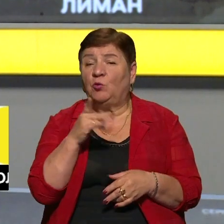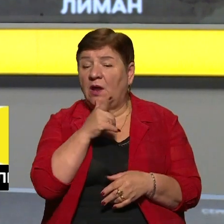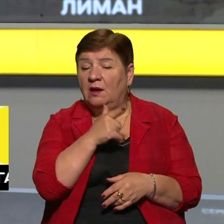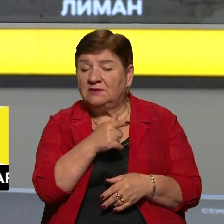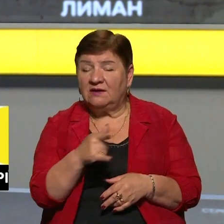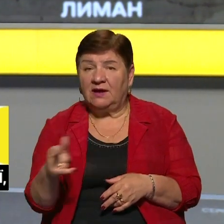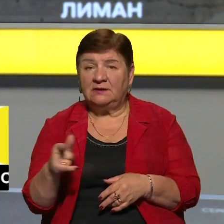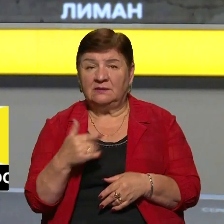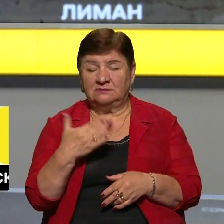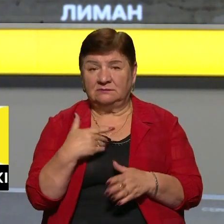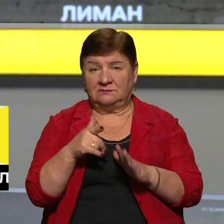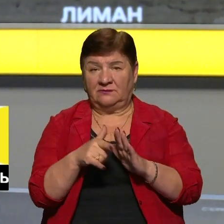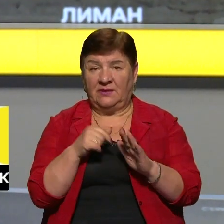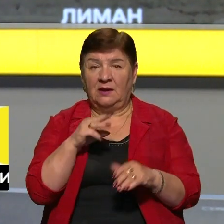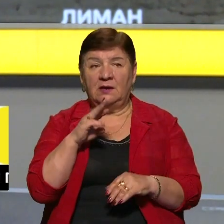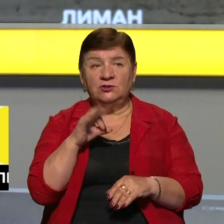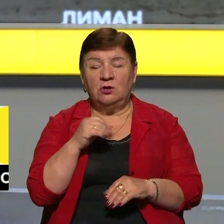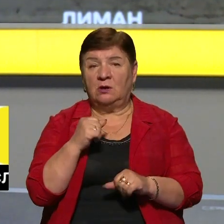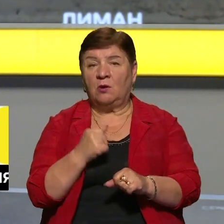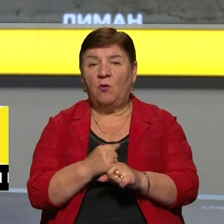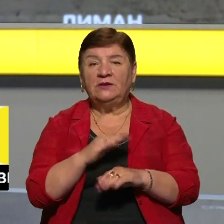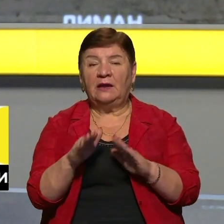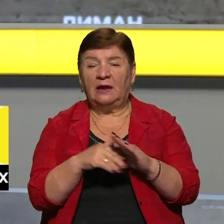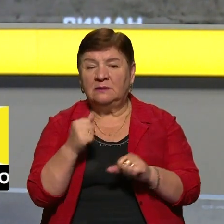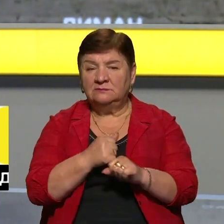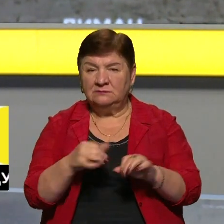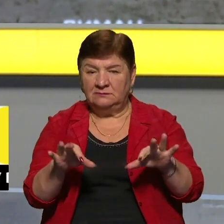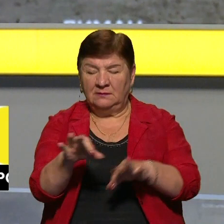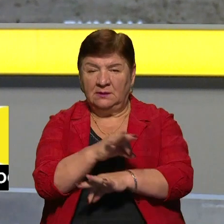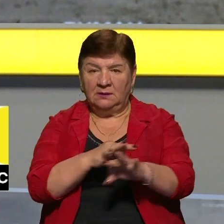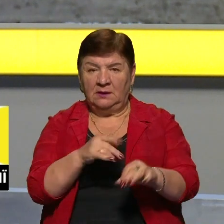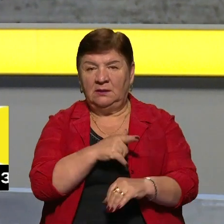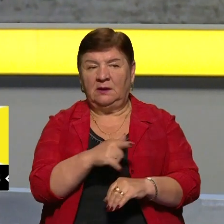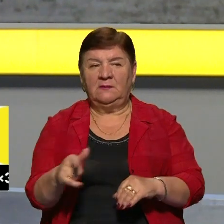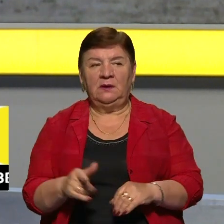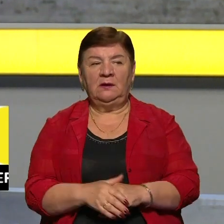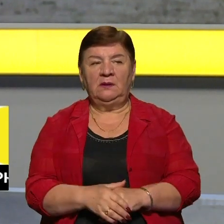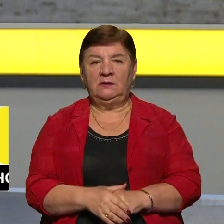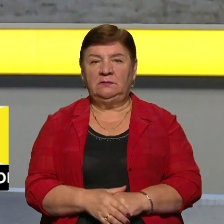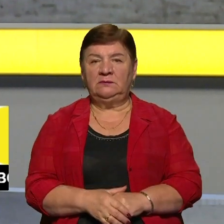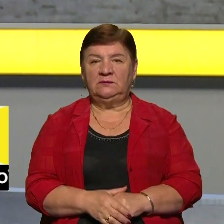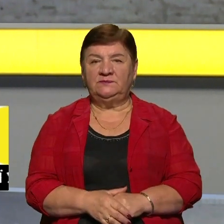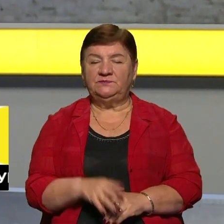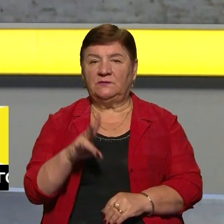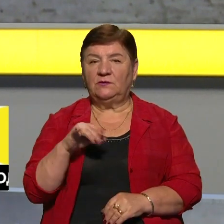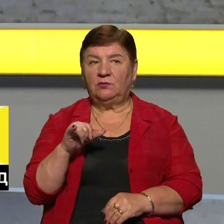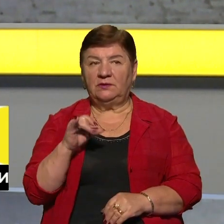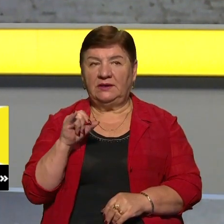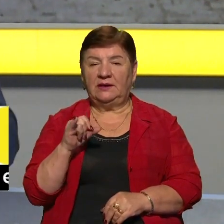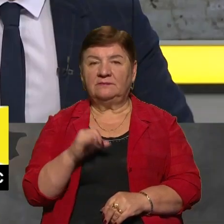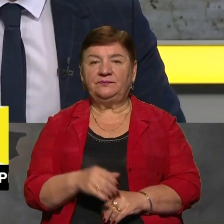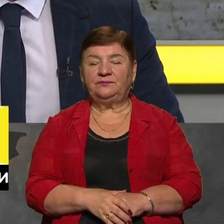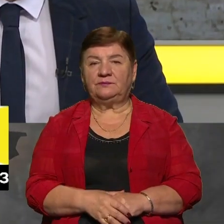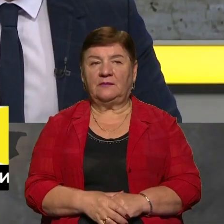зараз дізналися із розмови, що робота над розробкою проєкту триває. Ну і, пане